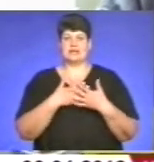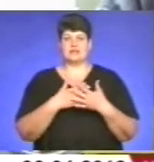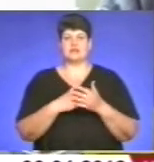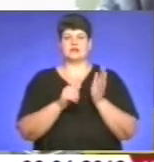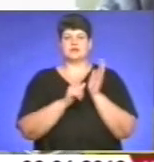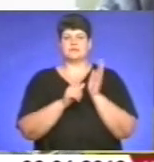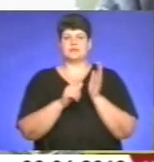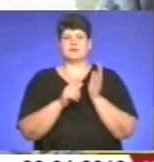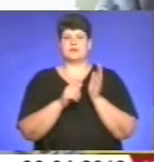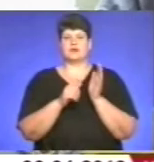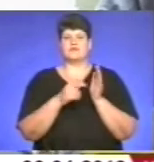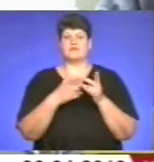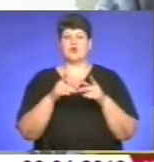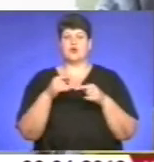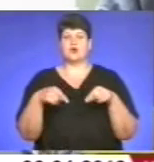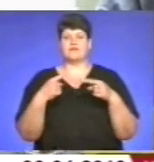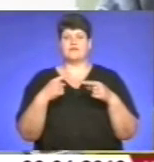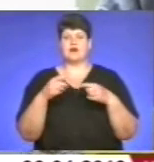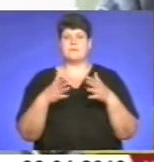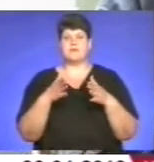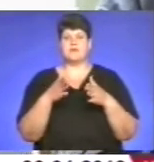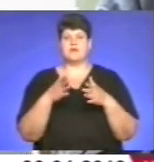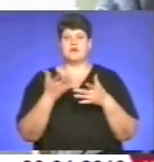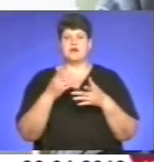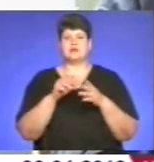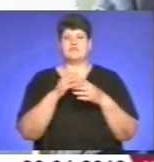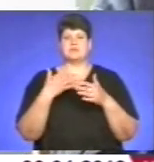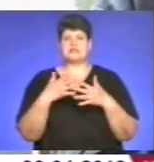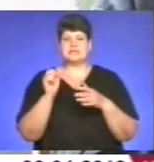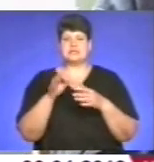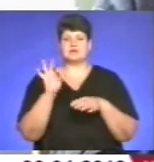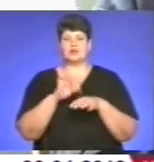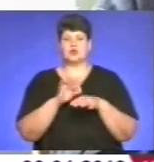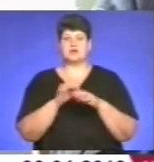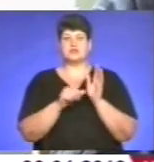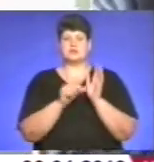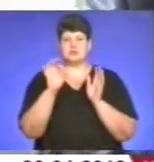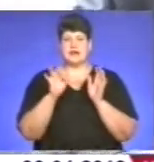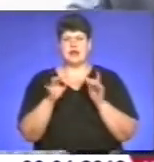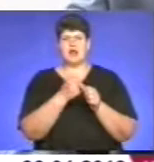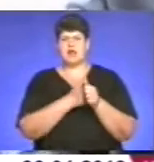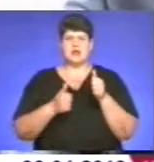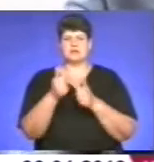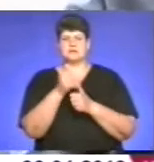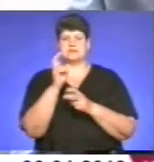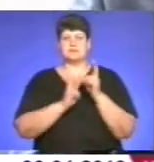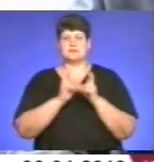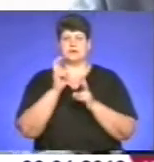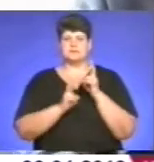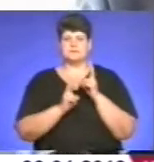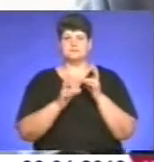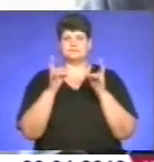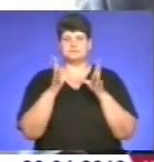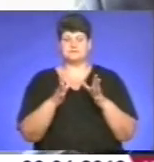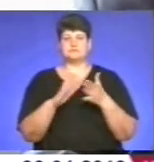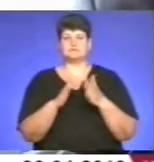27%, вібраційна хвороба 6%. А лідерами серед підприємств з небезпечними умовами праці є